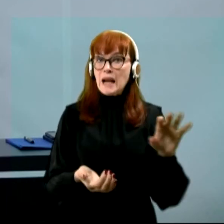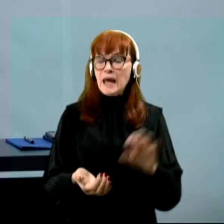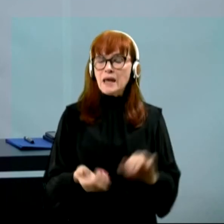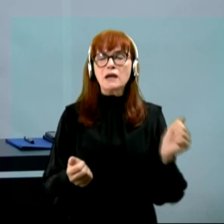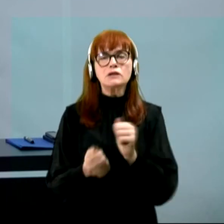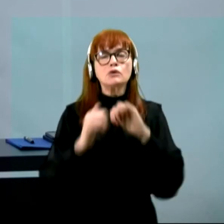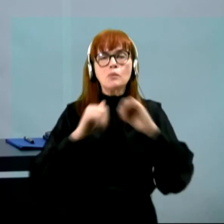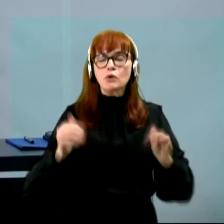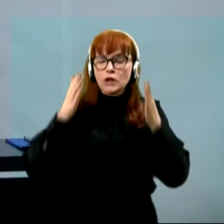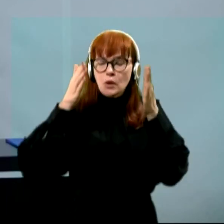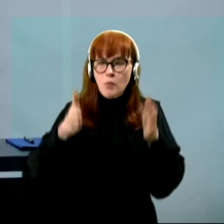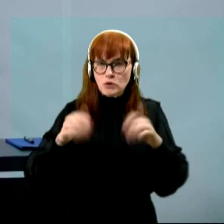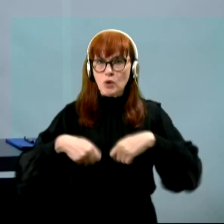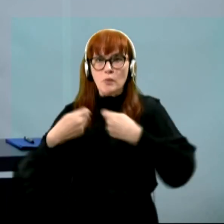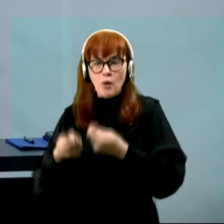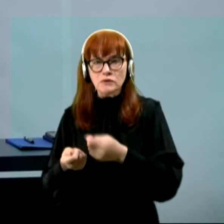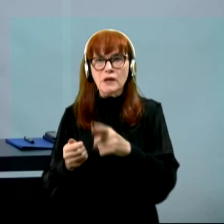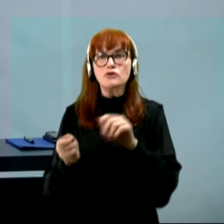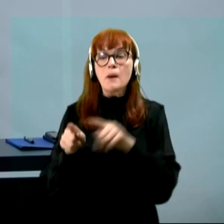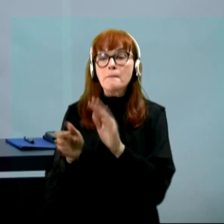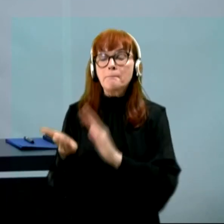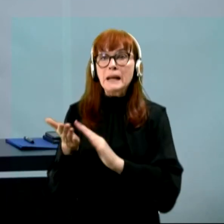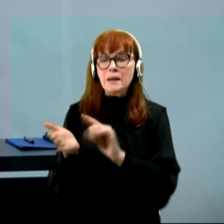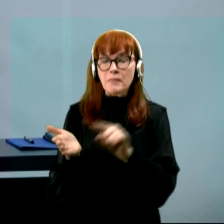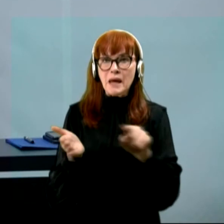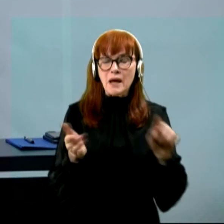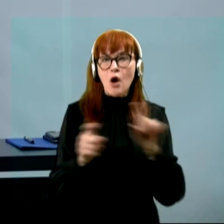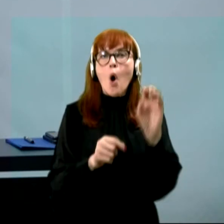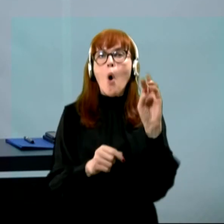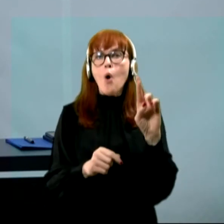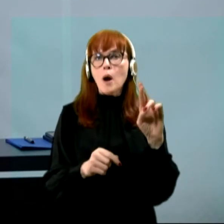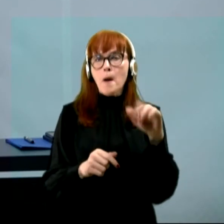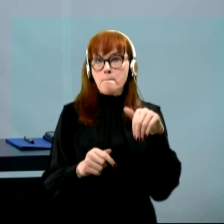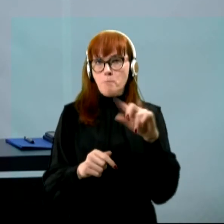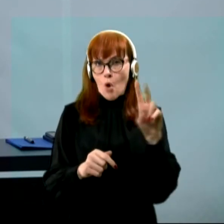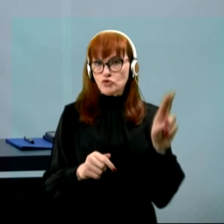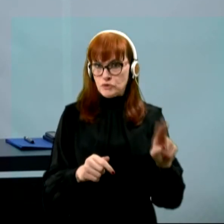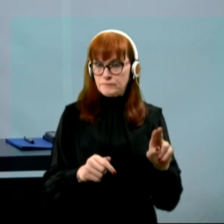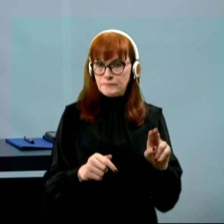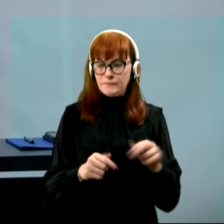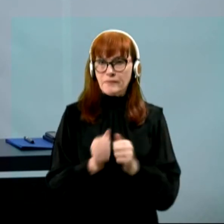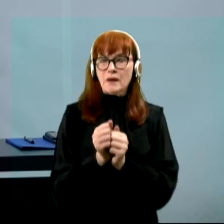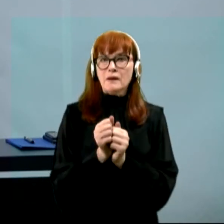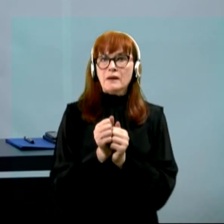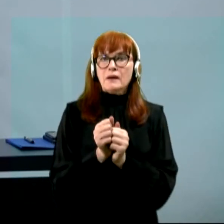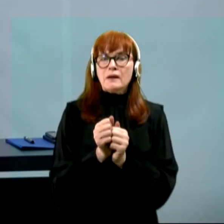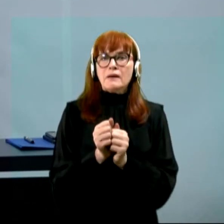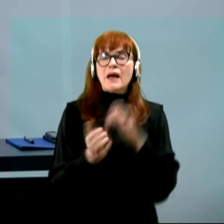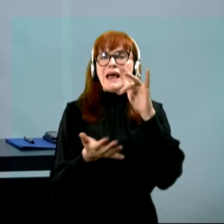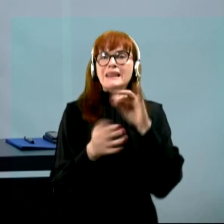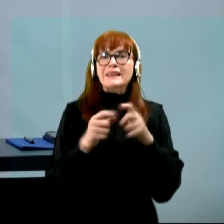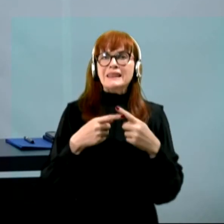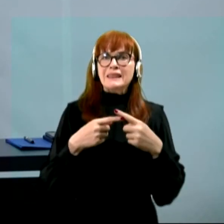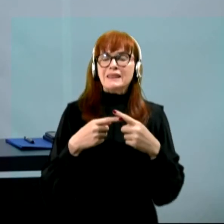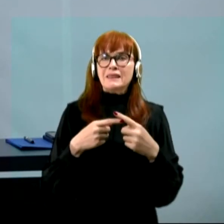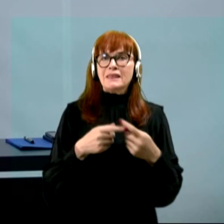posebno pozornost posvečamo prav primerom kot je Ormoški. Z decentralizacijo, o kateri je govoril